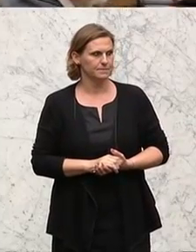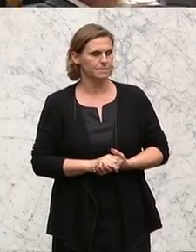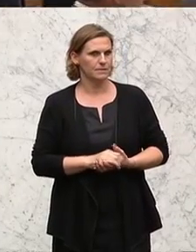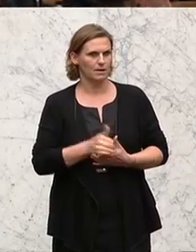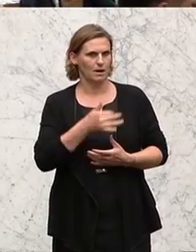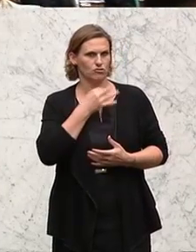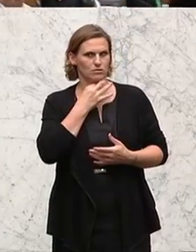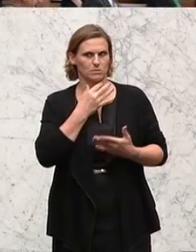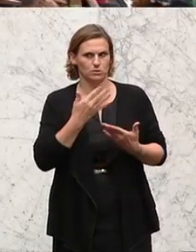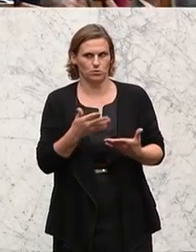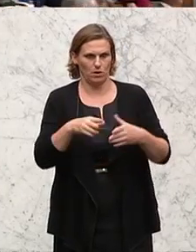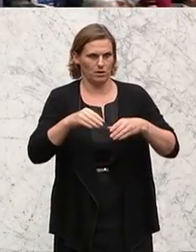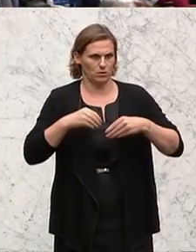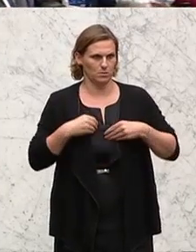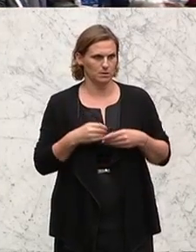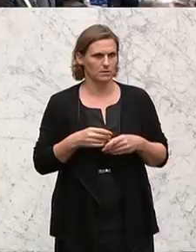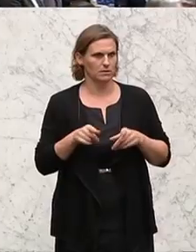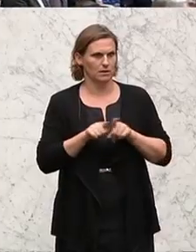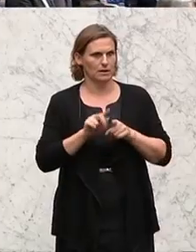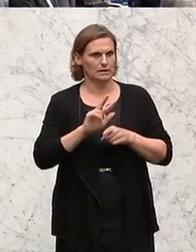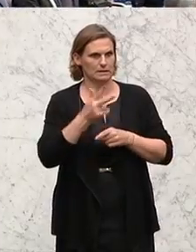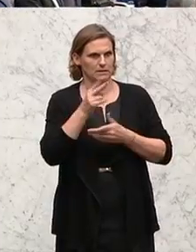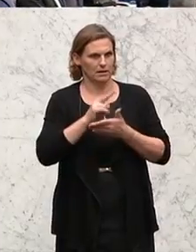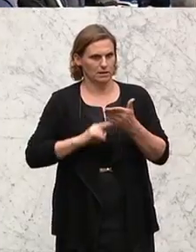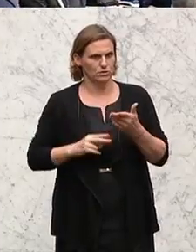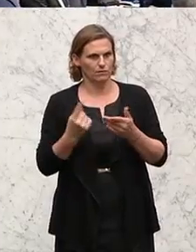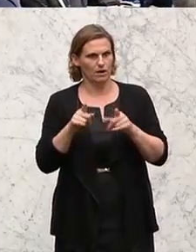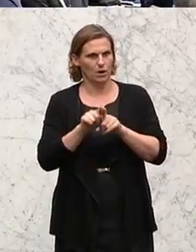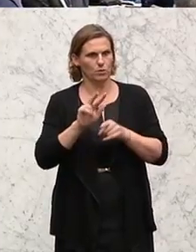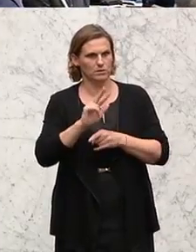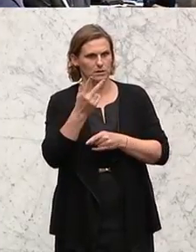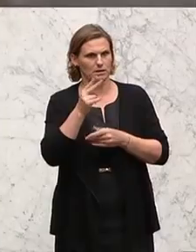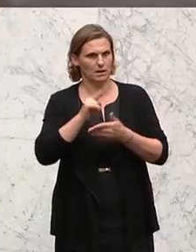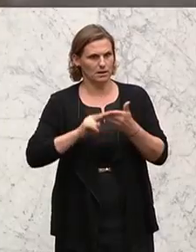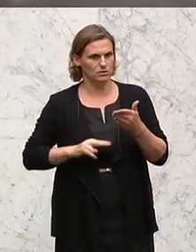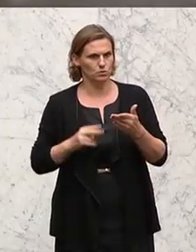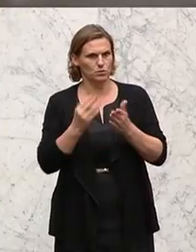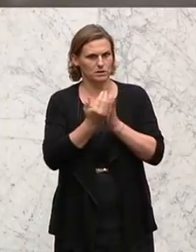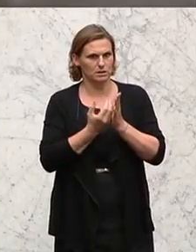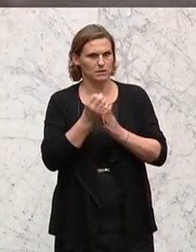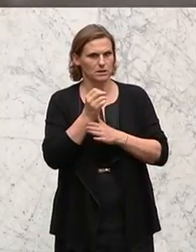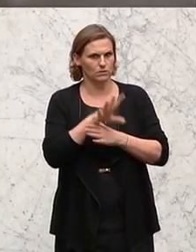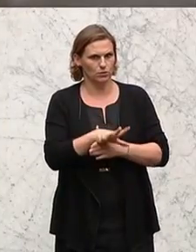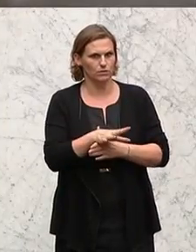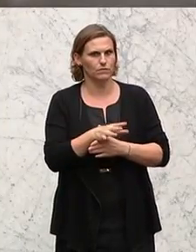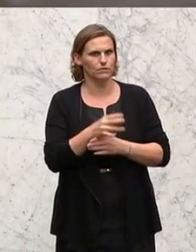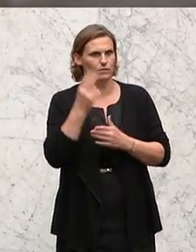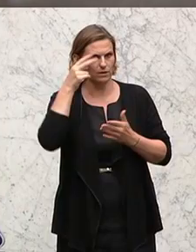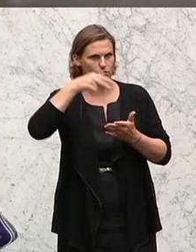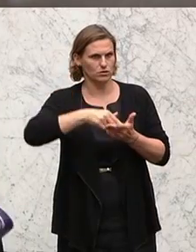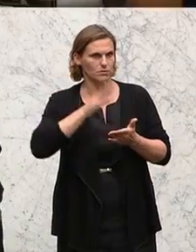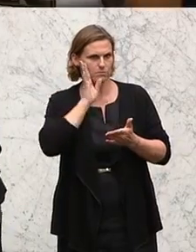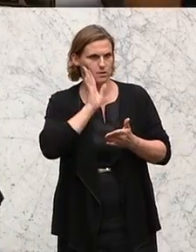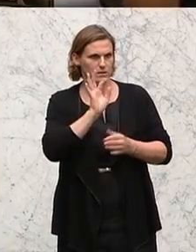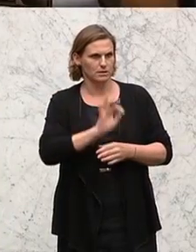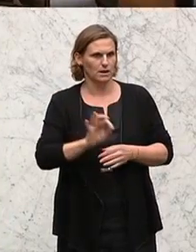einstimmig so. Wir kommen sogleich zur dritten Lesung. Wer auch in dritter Lesung dem Gesetzentwurf die Zustimmung gibt, den